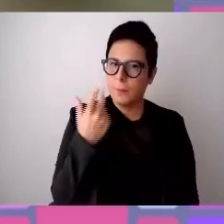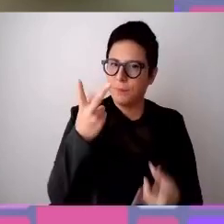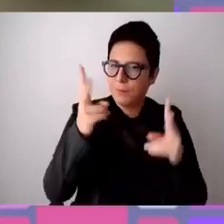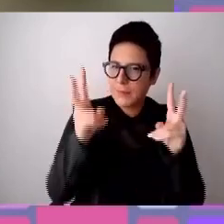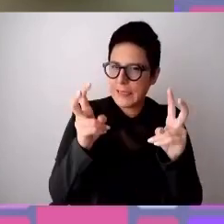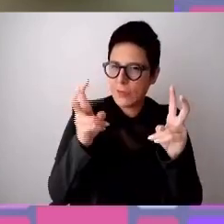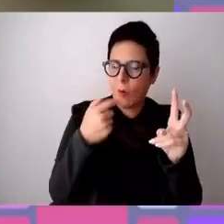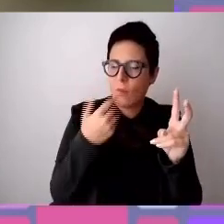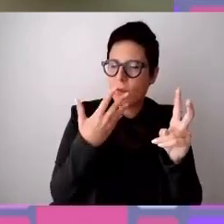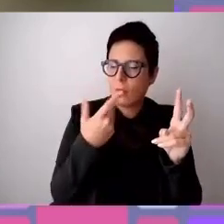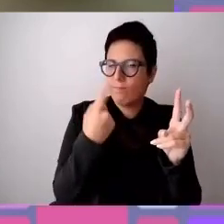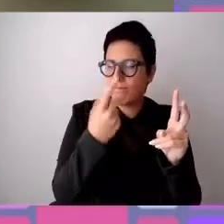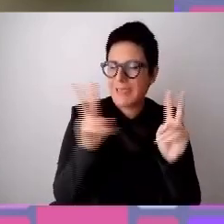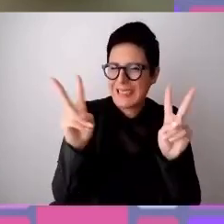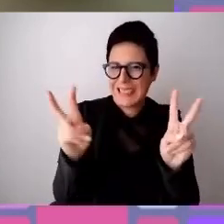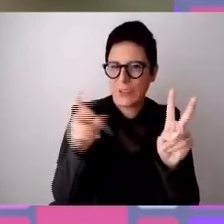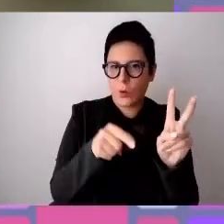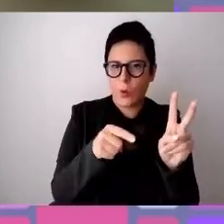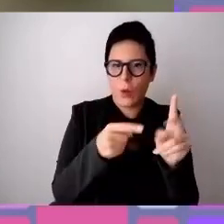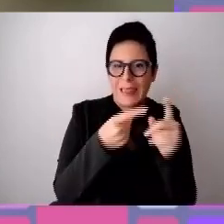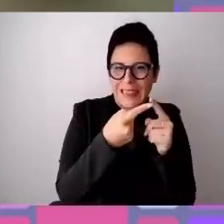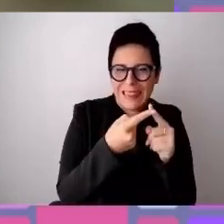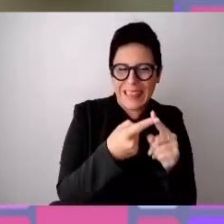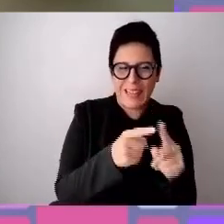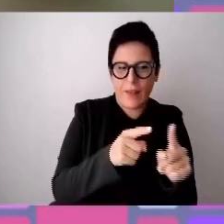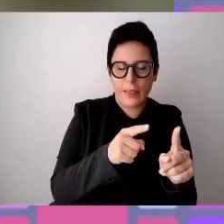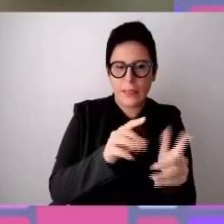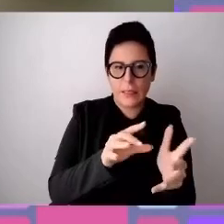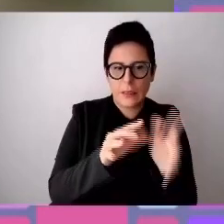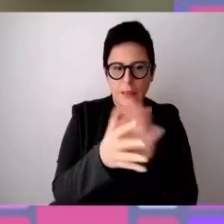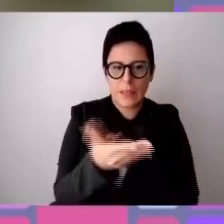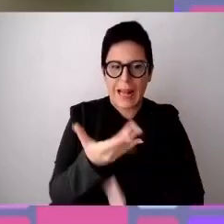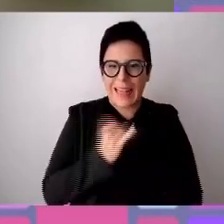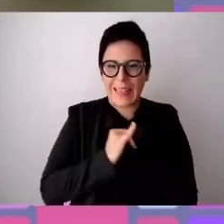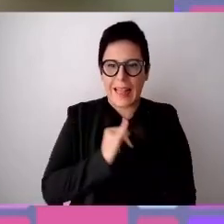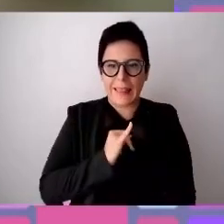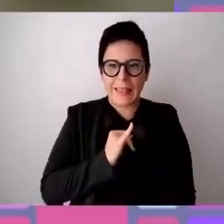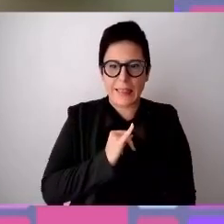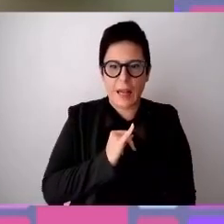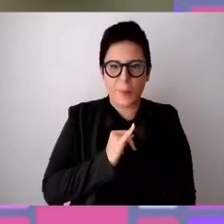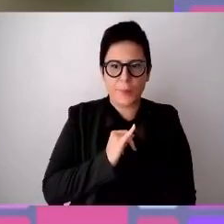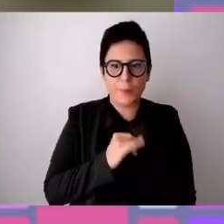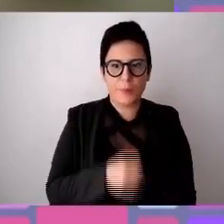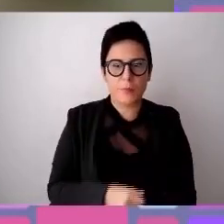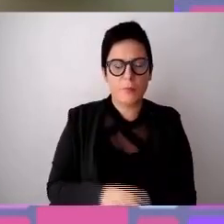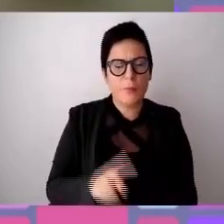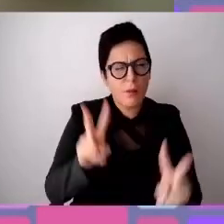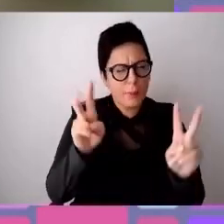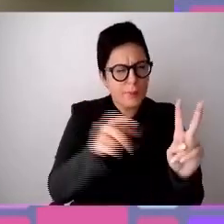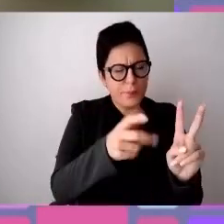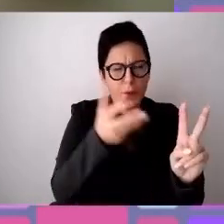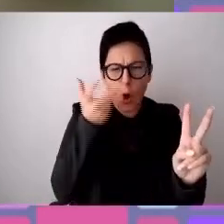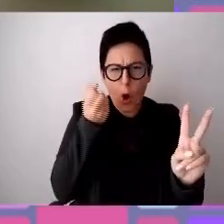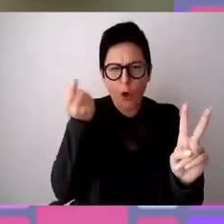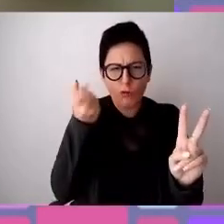che abbiamo dato a questo evento, dalla diversità all'identità, perché questo è un concetto secondo me molto interessante in particolar